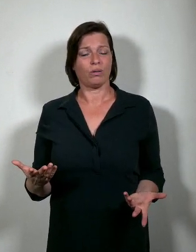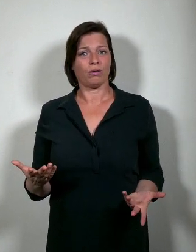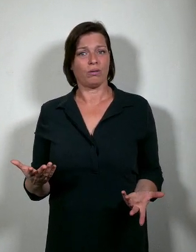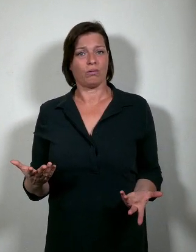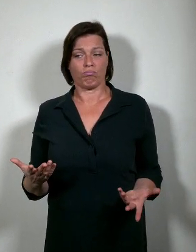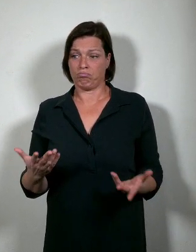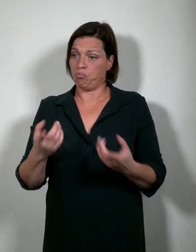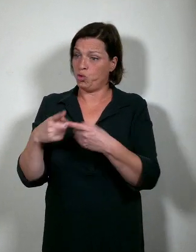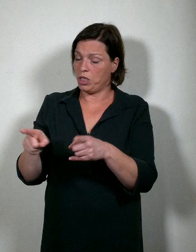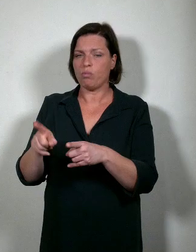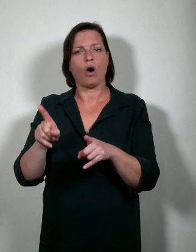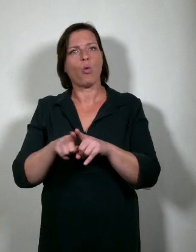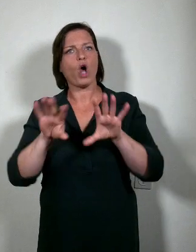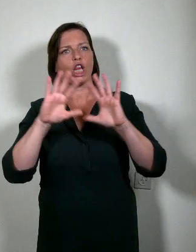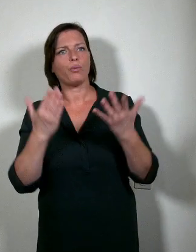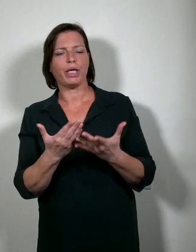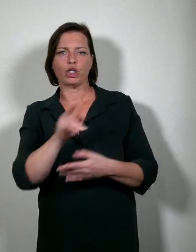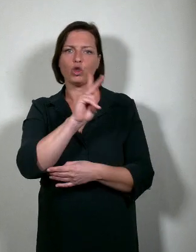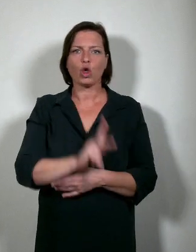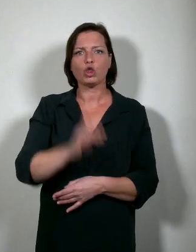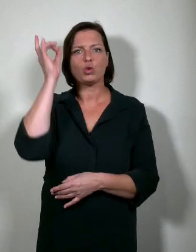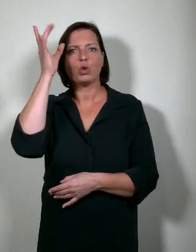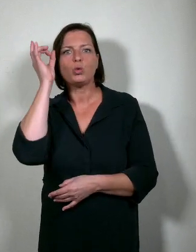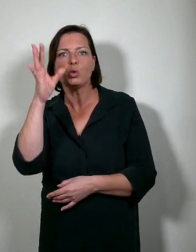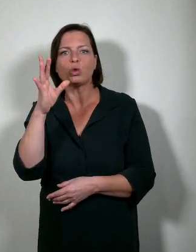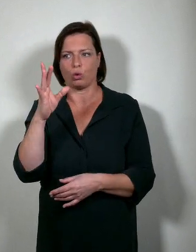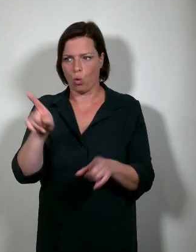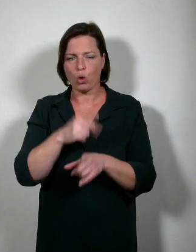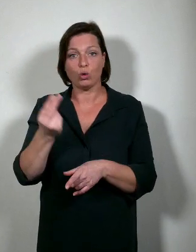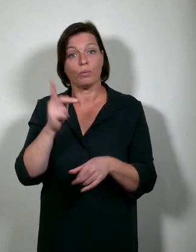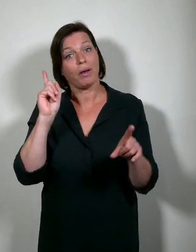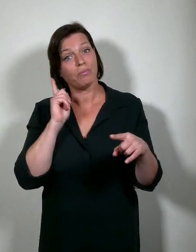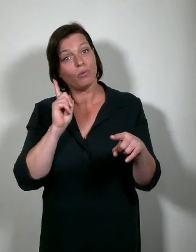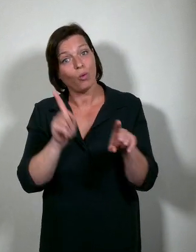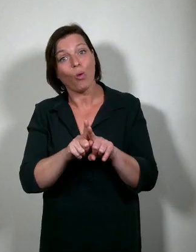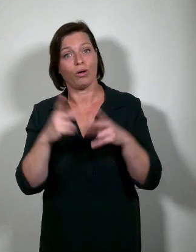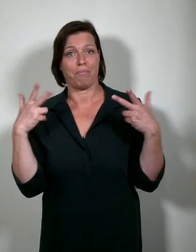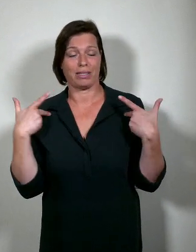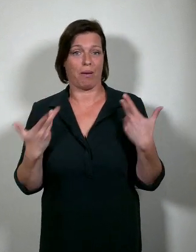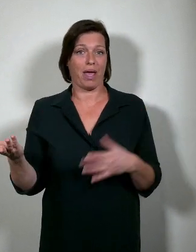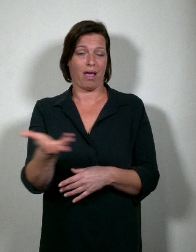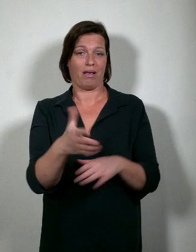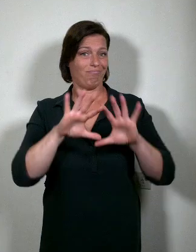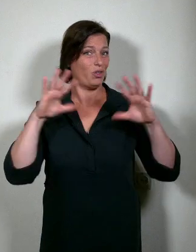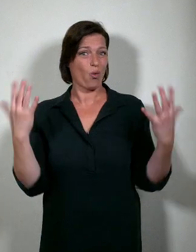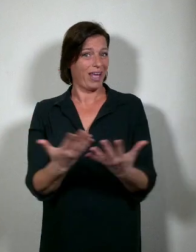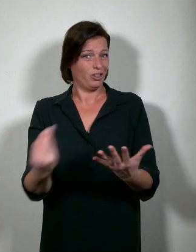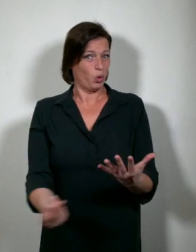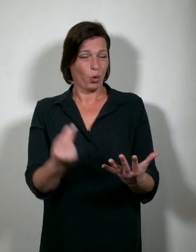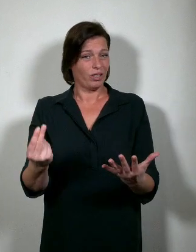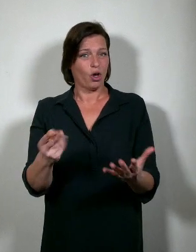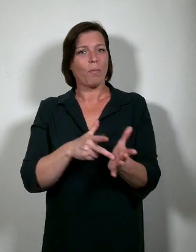algemeen in de kunst en cultuur, wereld en in de maatschappij. Avant-gardisten